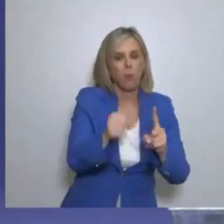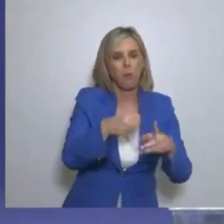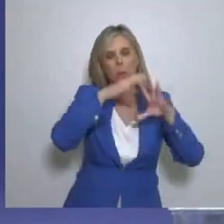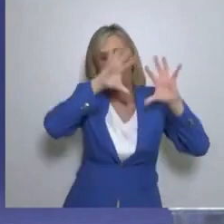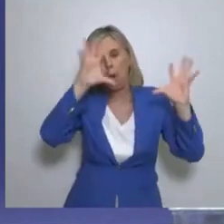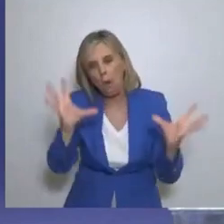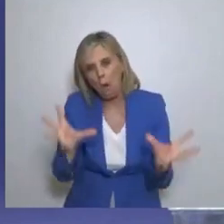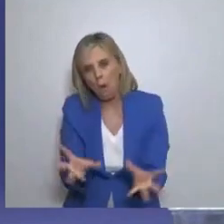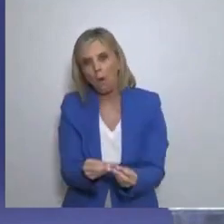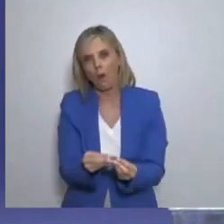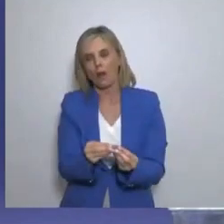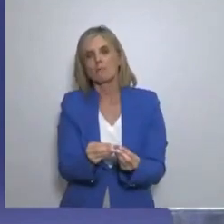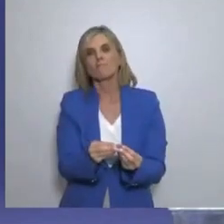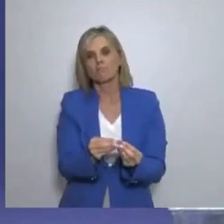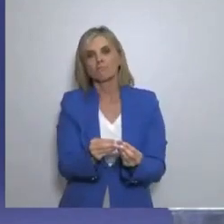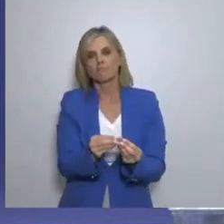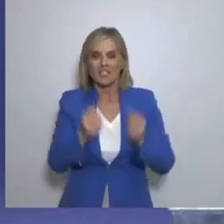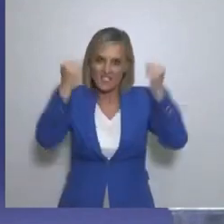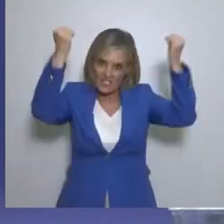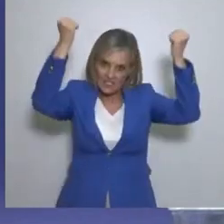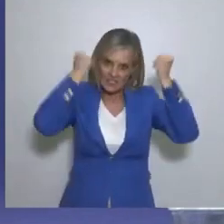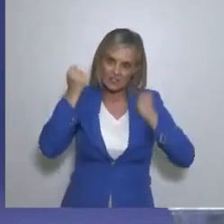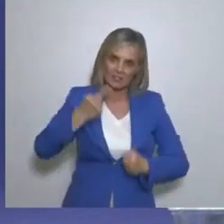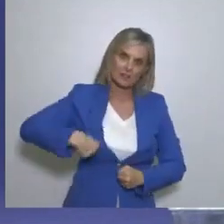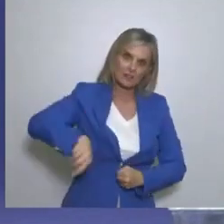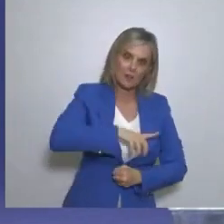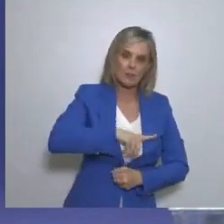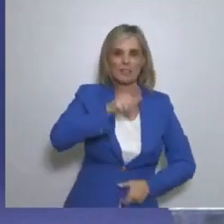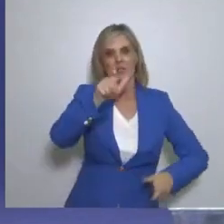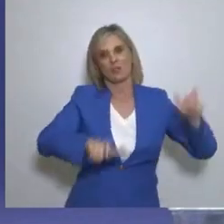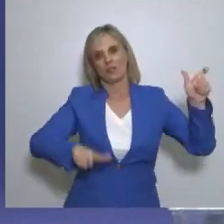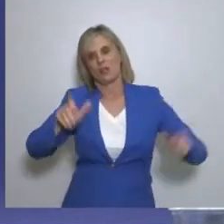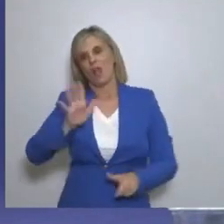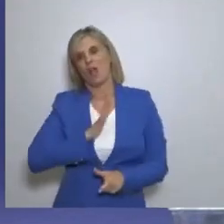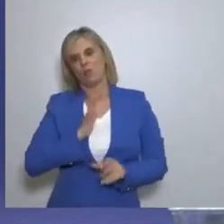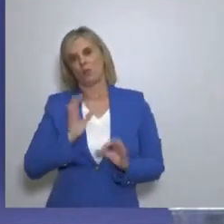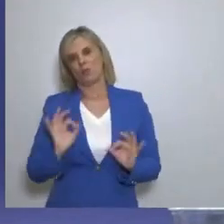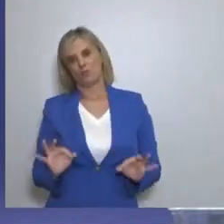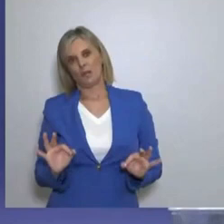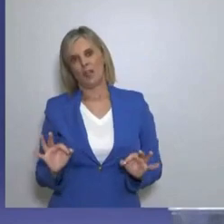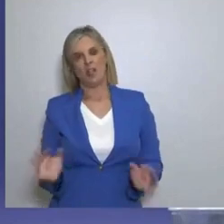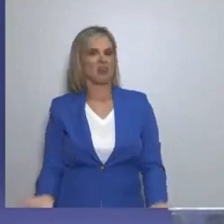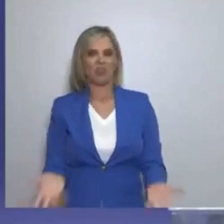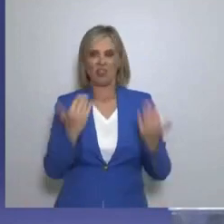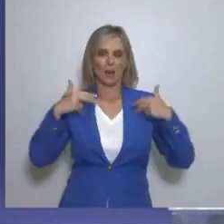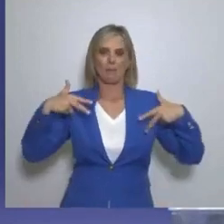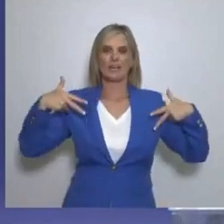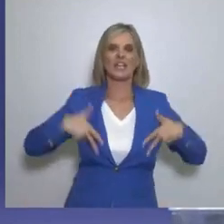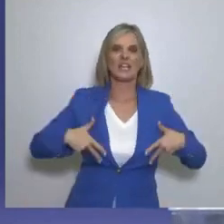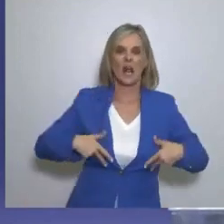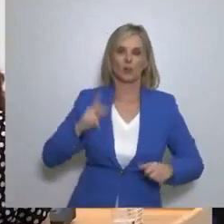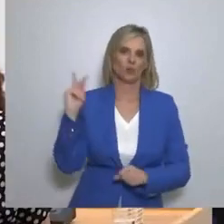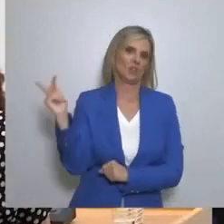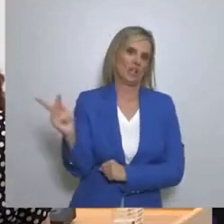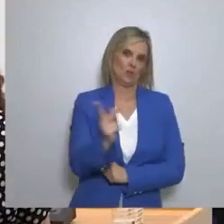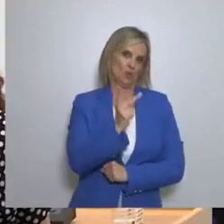του Πάνω σε αυτόν τον πολίτη Χτίζει μια άλλη αποστατική πολιτική Πέρα και μακριτρά της φυσιολογίας Της κοινωνίας και του πολίτη